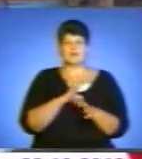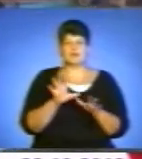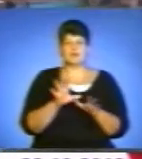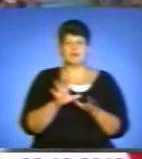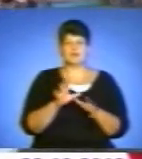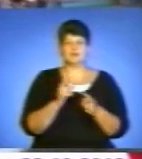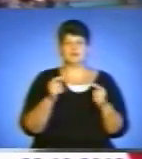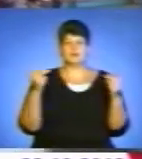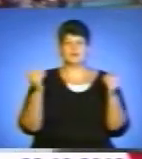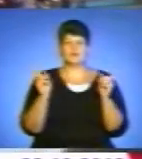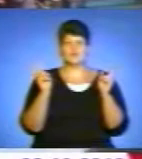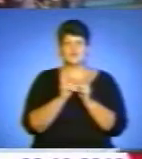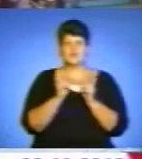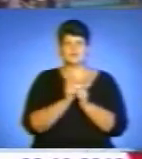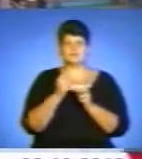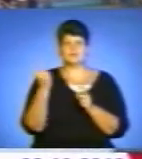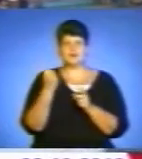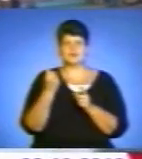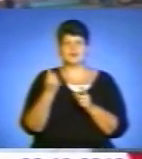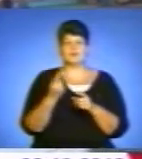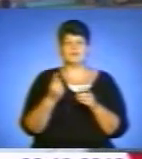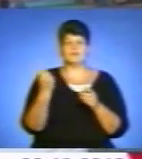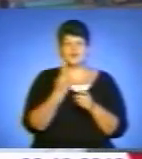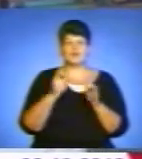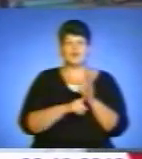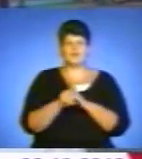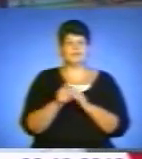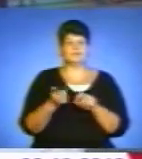особливо перша, бо вона початкова, вона дуже тяжка є.